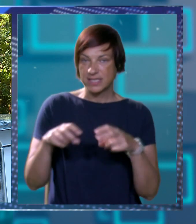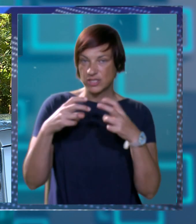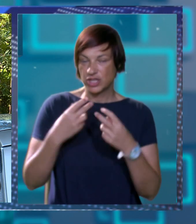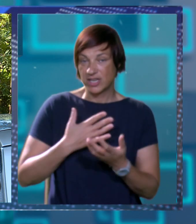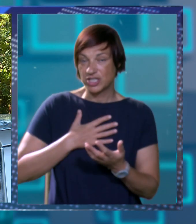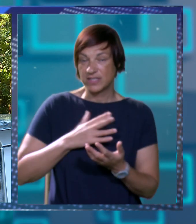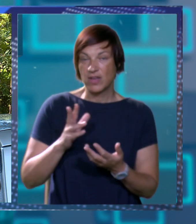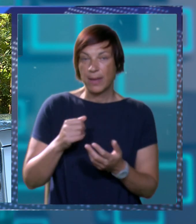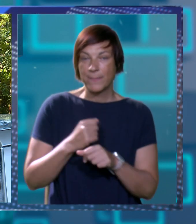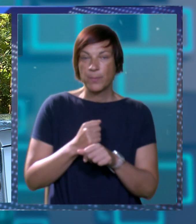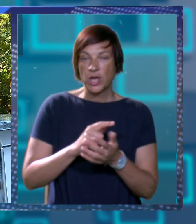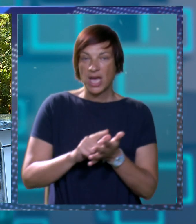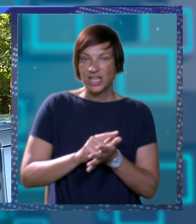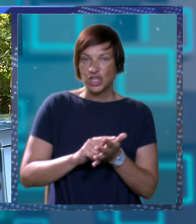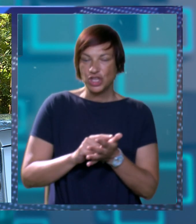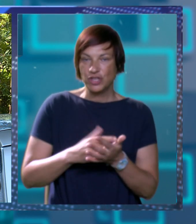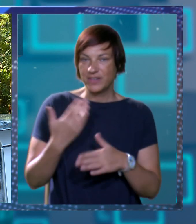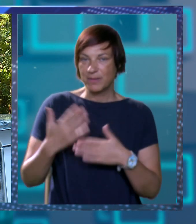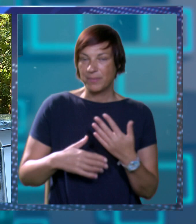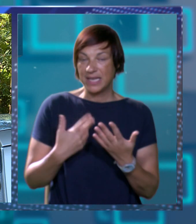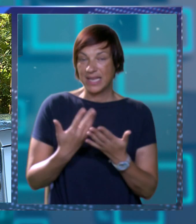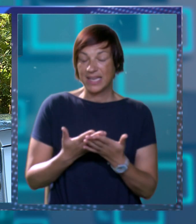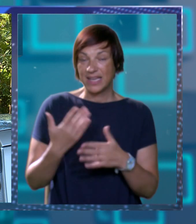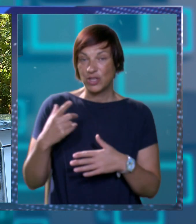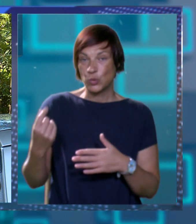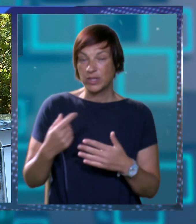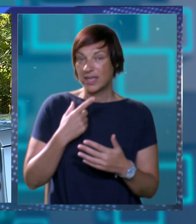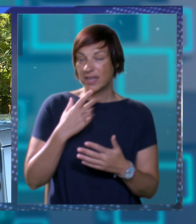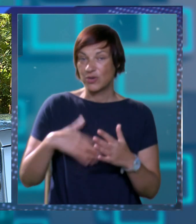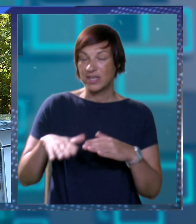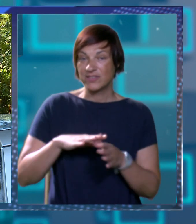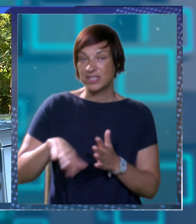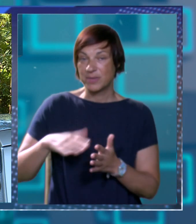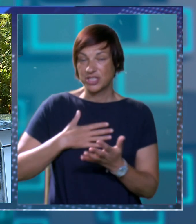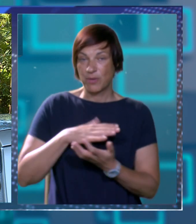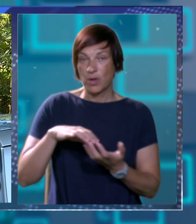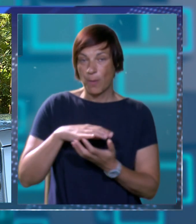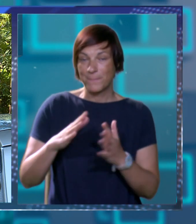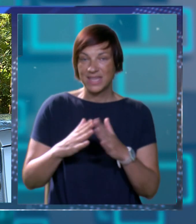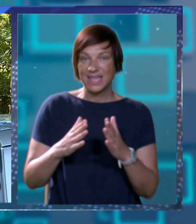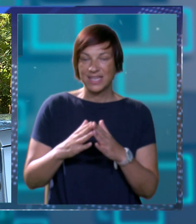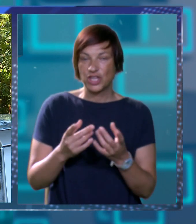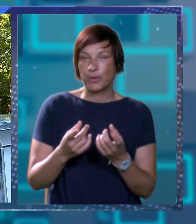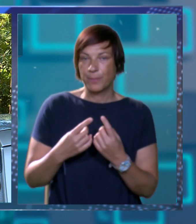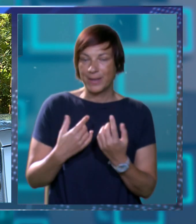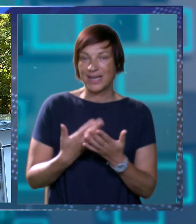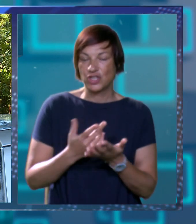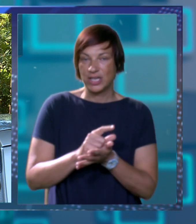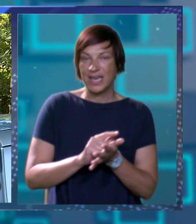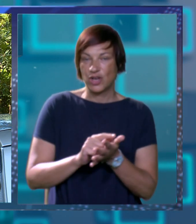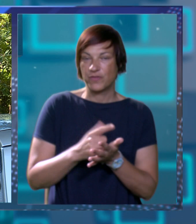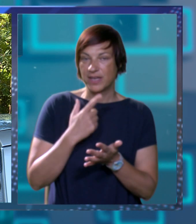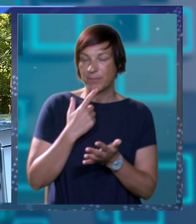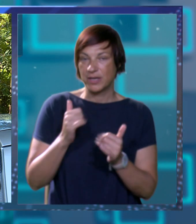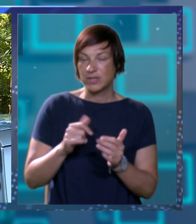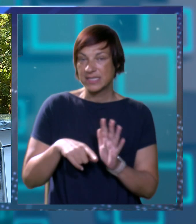traži svoje jer imamo radno vrijeme tako da na kraju jednadžbe na kraju dana oni koji najviše spaštili su moj obitelj doma ali evo to neko vrijeme